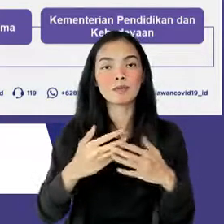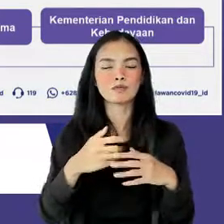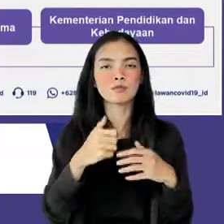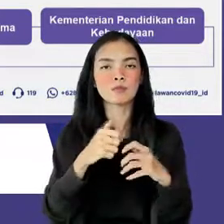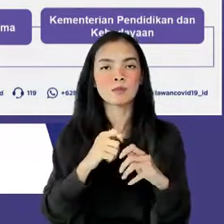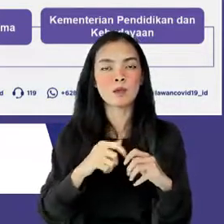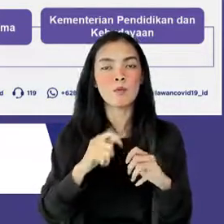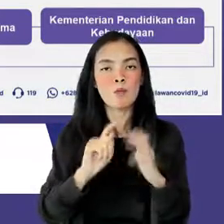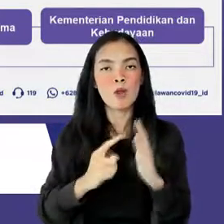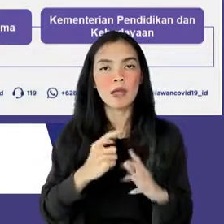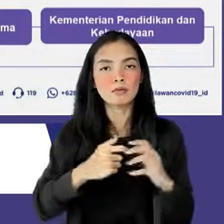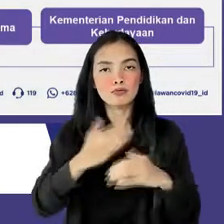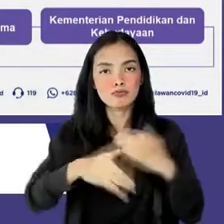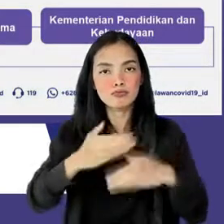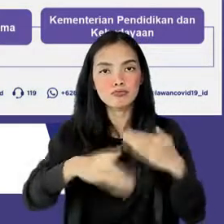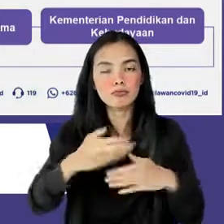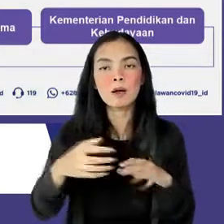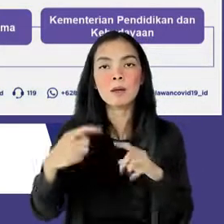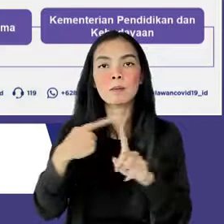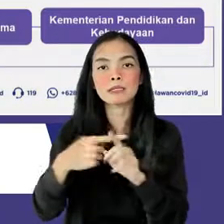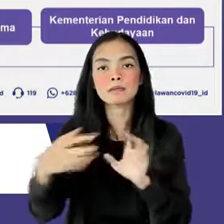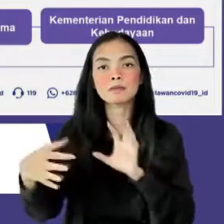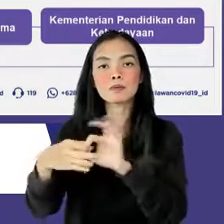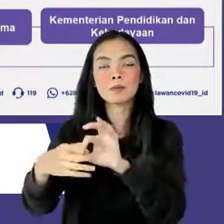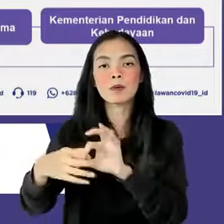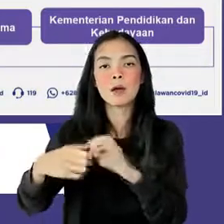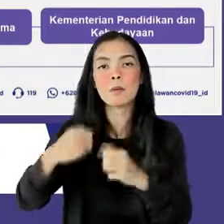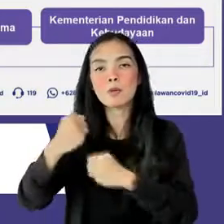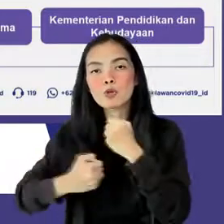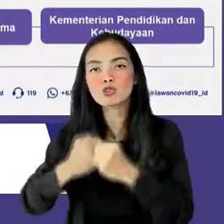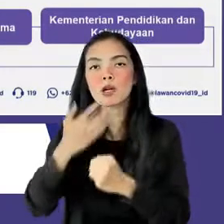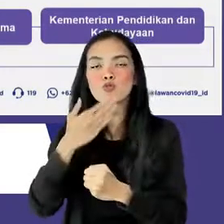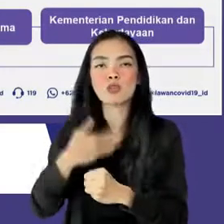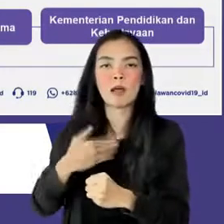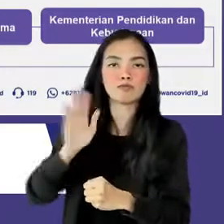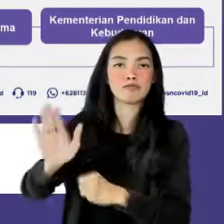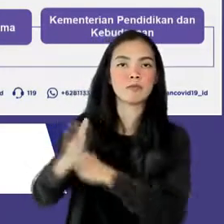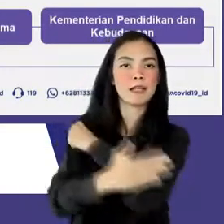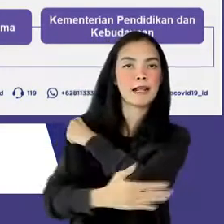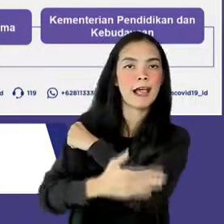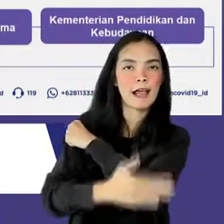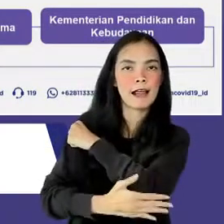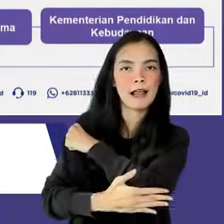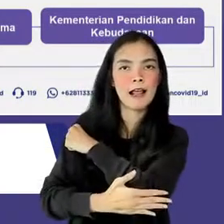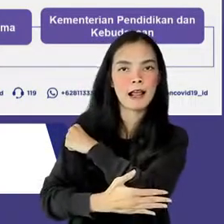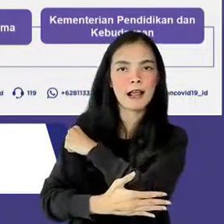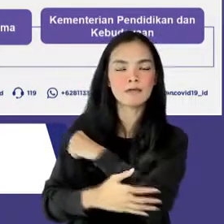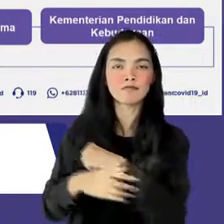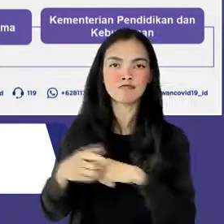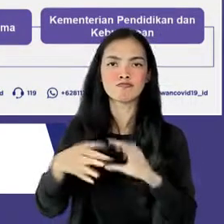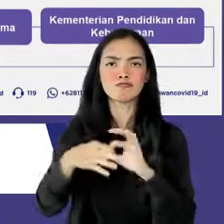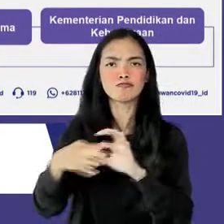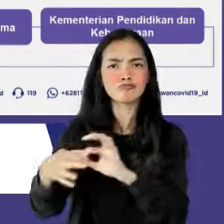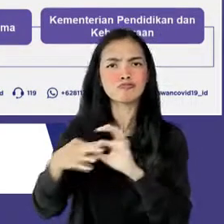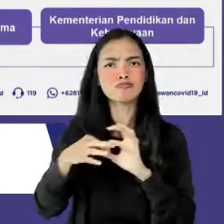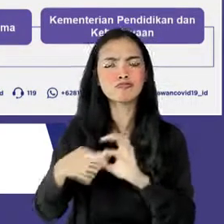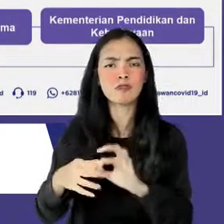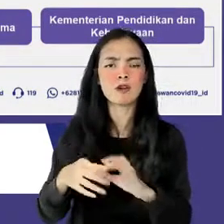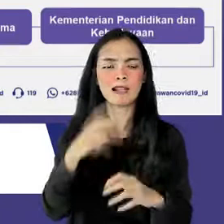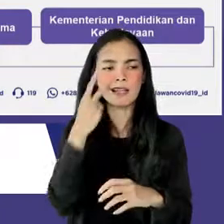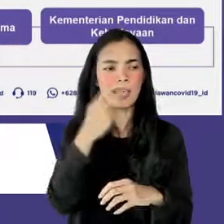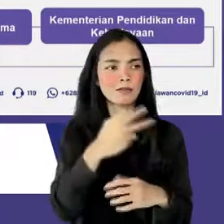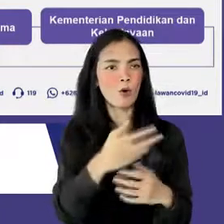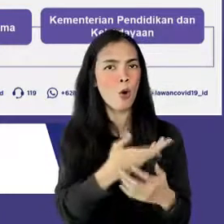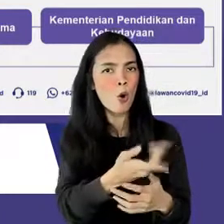kemitraan dengan perusahaan-perusahaan milik negara. Upaya ini paralel dilakukan dengan pemenuhan kebutuhan oksigen jangka pendek